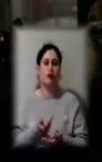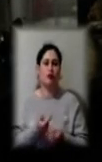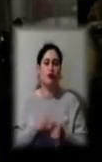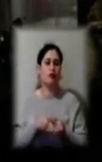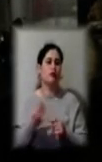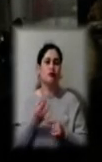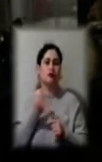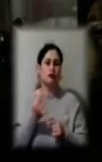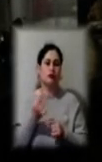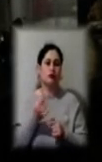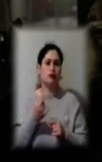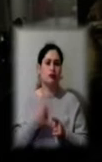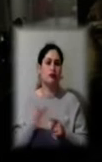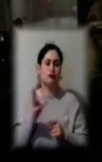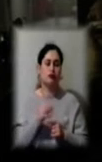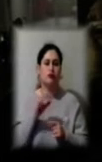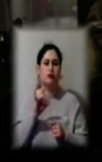Всі персонажі головні.